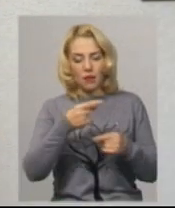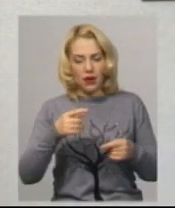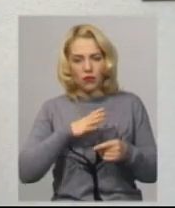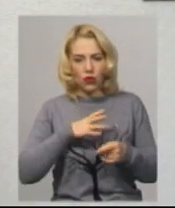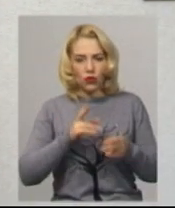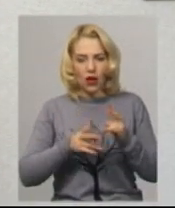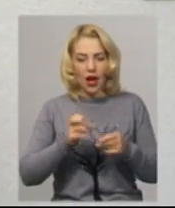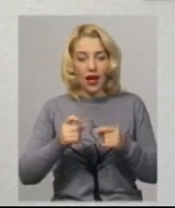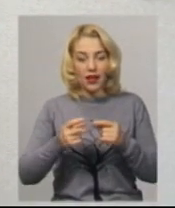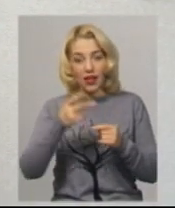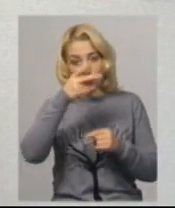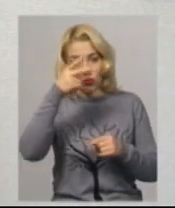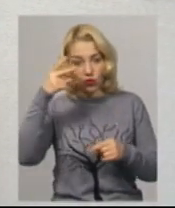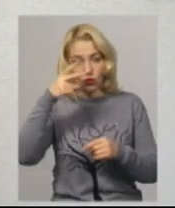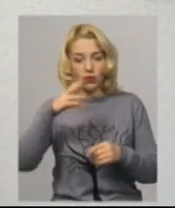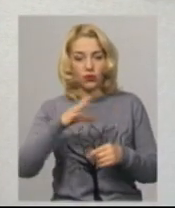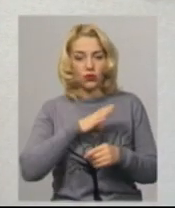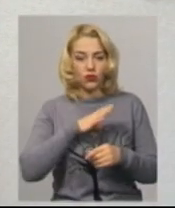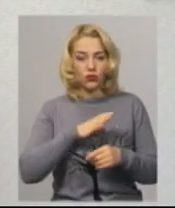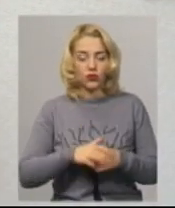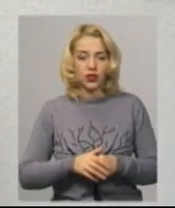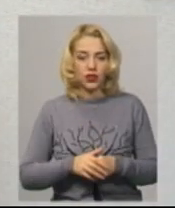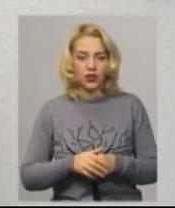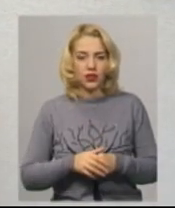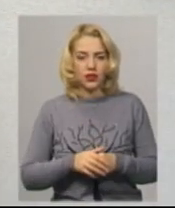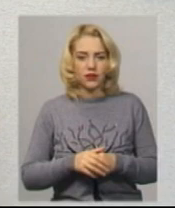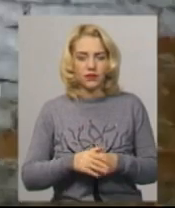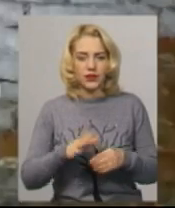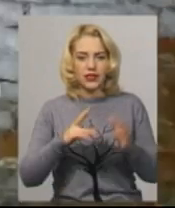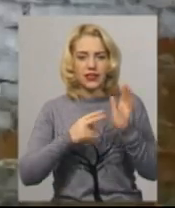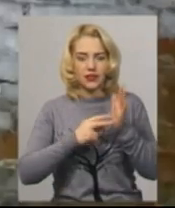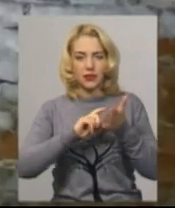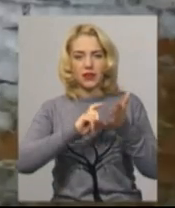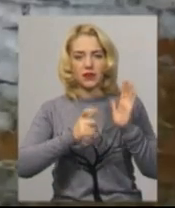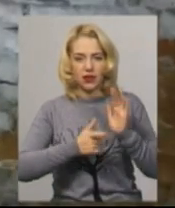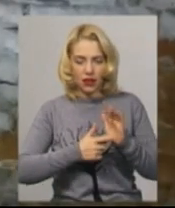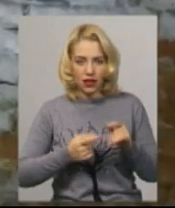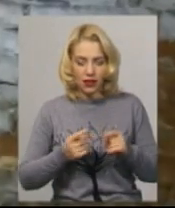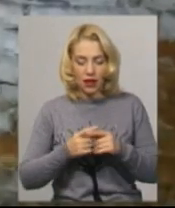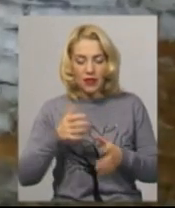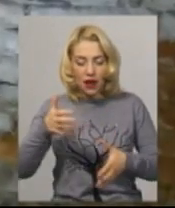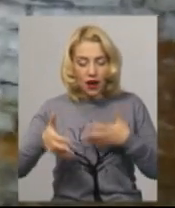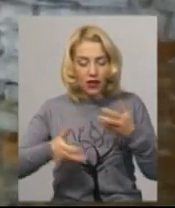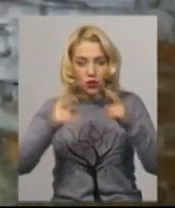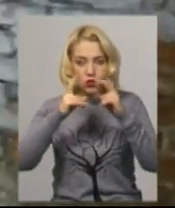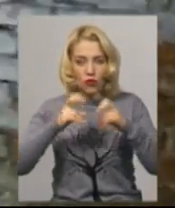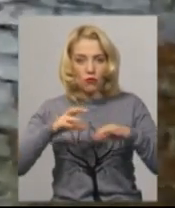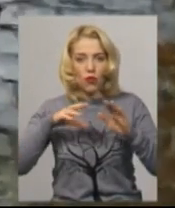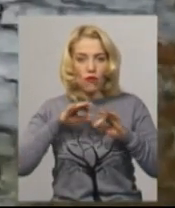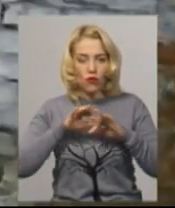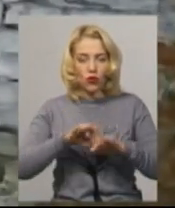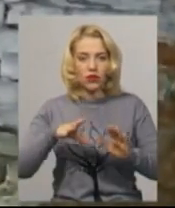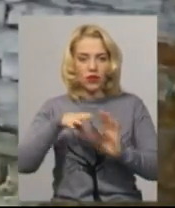другому поверсі, це де Вильмош, було сім кімнат. Археологічне дослідження проводять в рамках замовлення